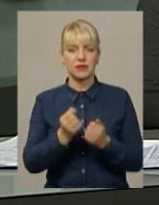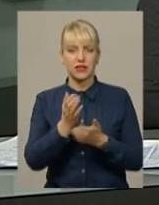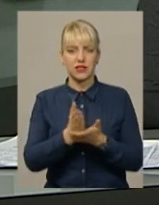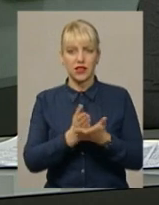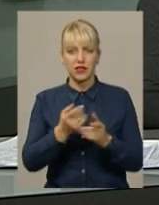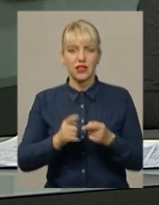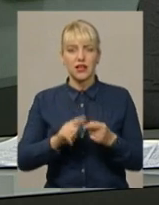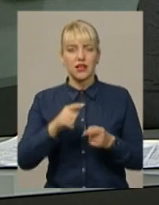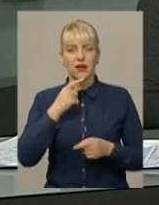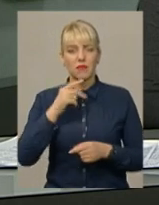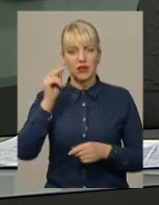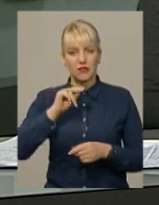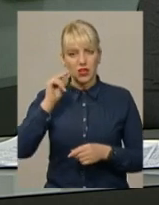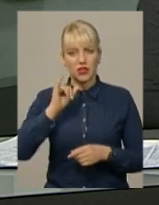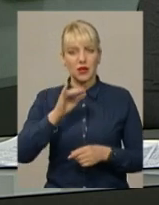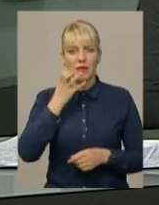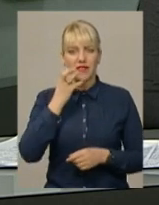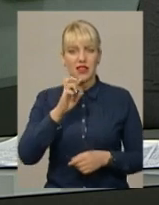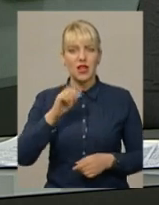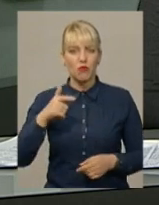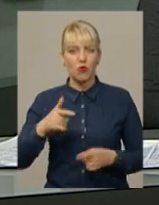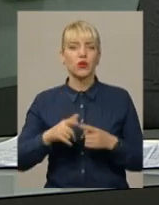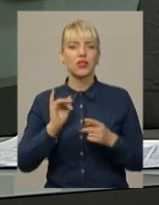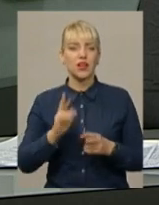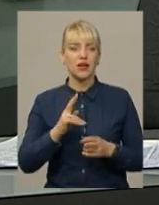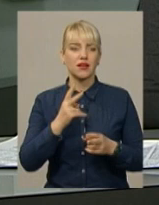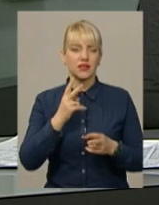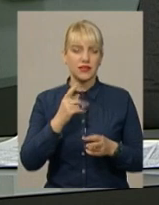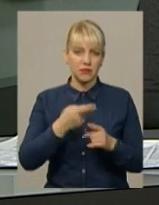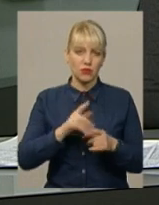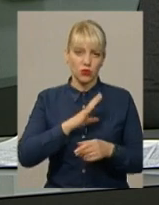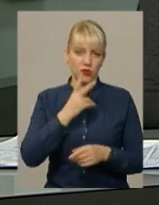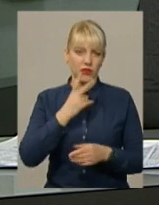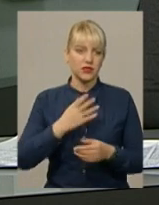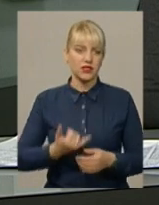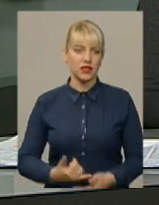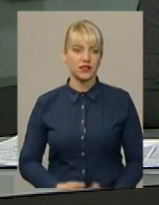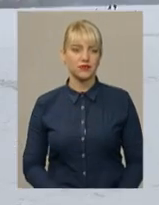здій на Південному Бузі у Хмельницькому. Як навчалися рятувальники, бачила наша знімальна група.